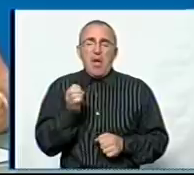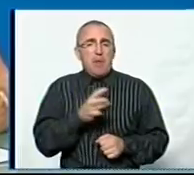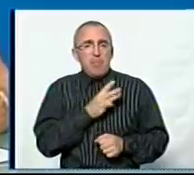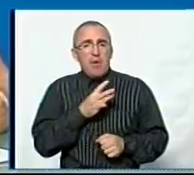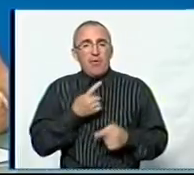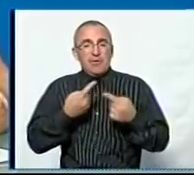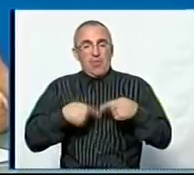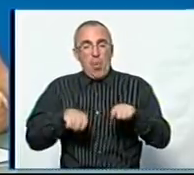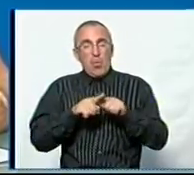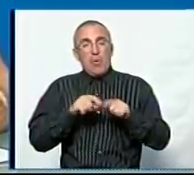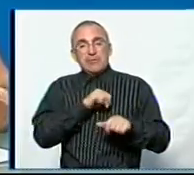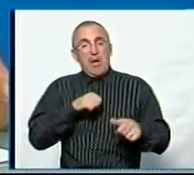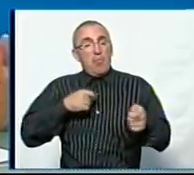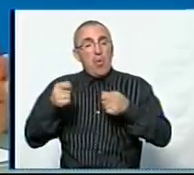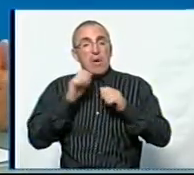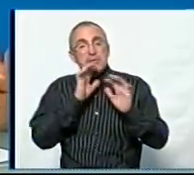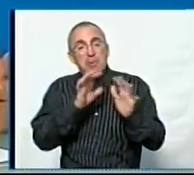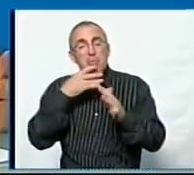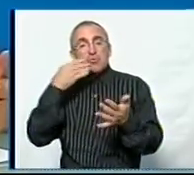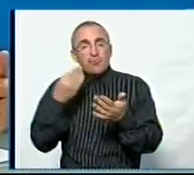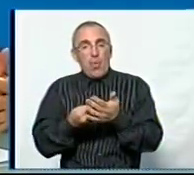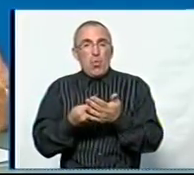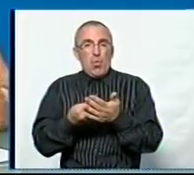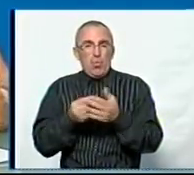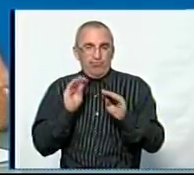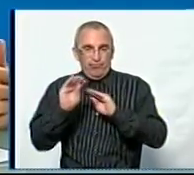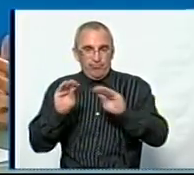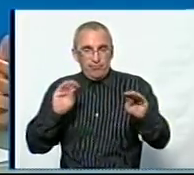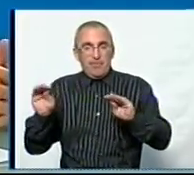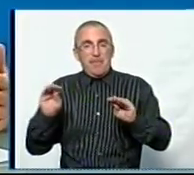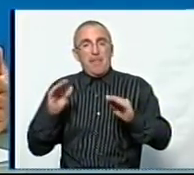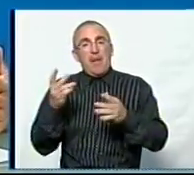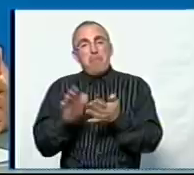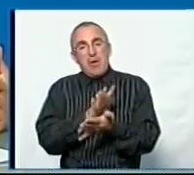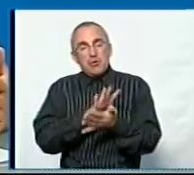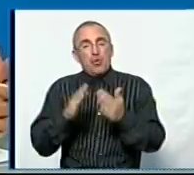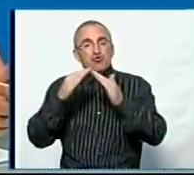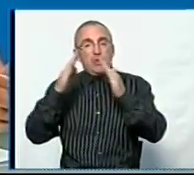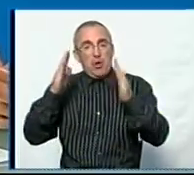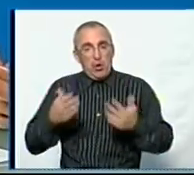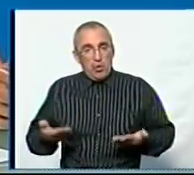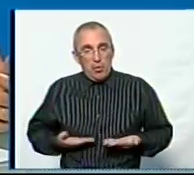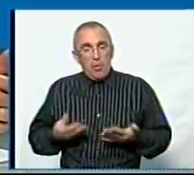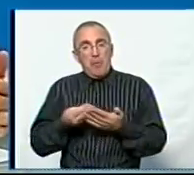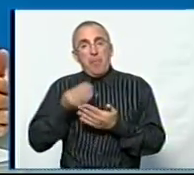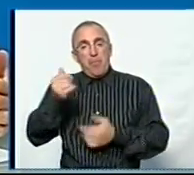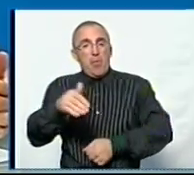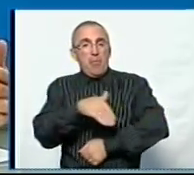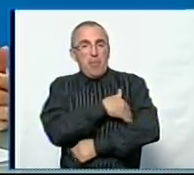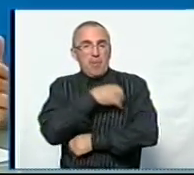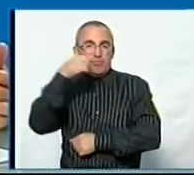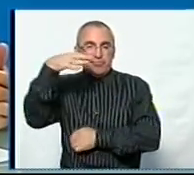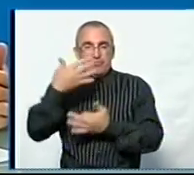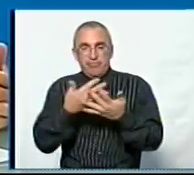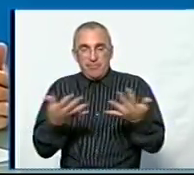органів місцевого самоврядування забезпечити свою складову. А це безкоштовне житло, це оплата комунальних послуг